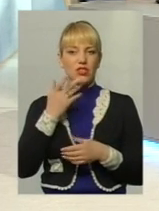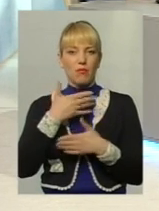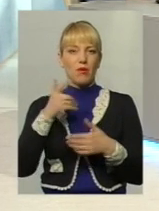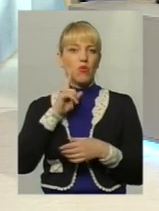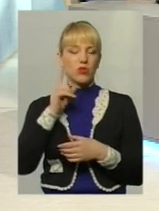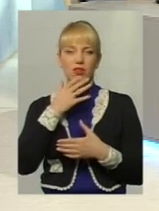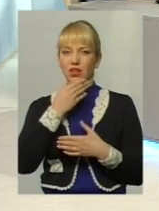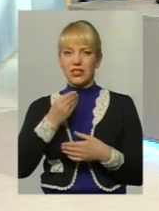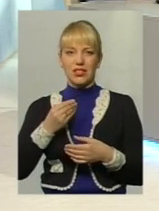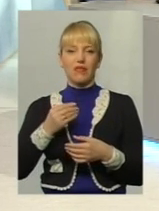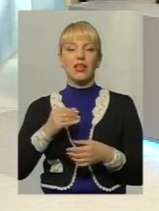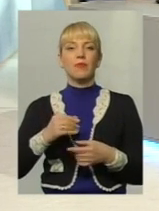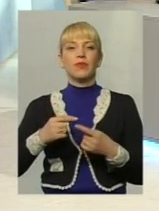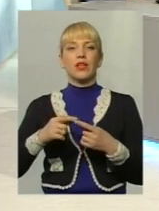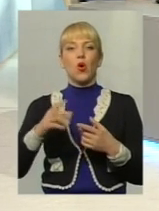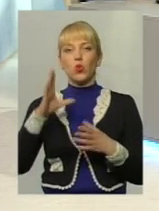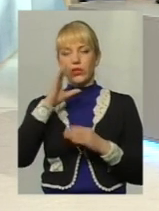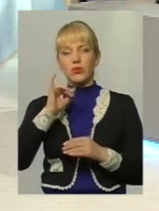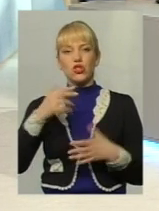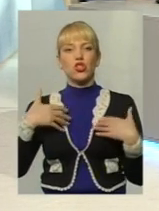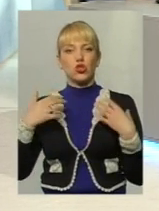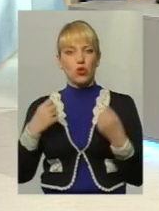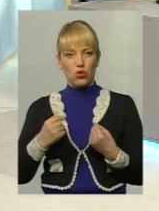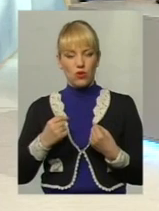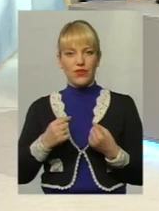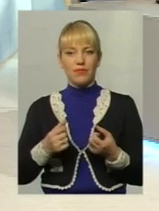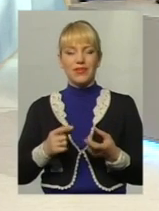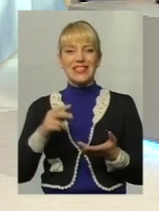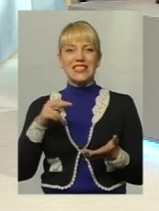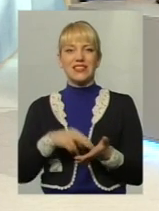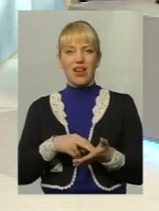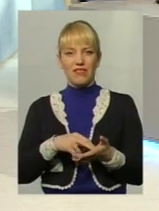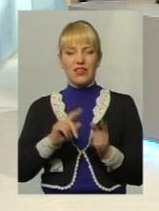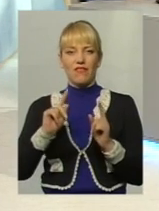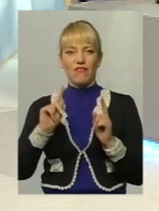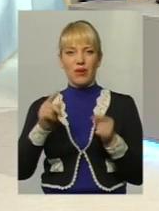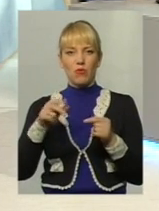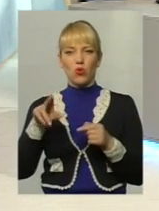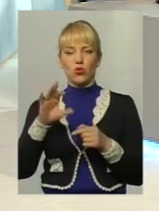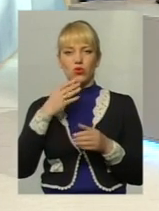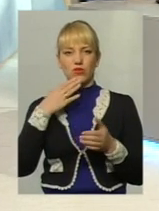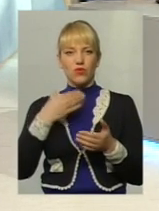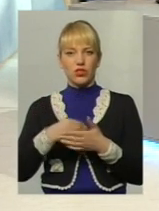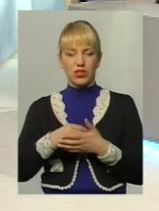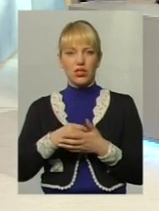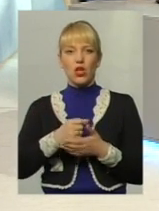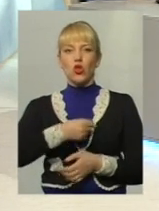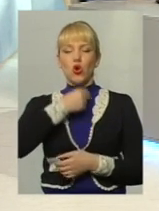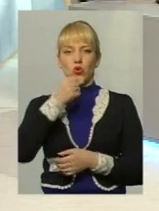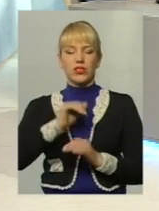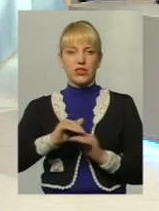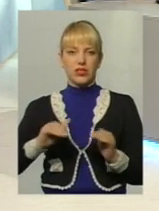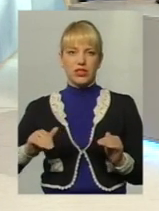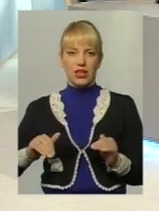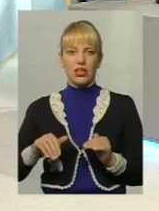красиві, успішні і здорові, ставити вимогу до своїх дорослих дітей,